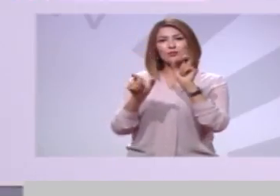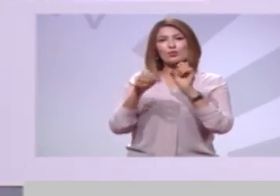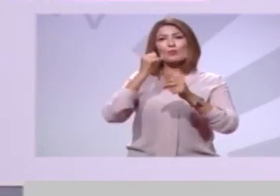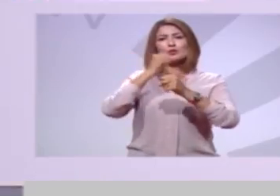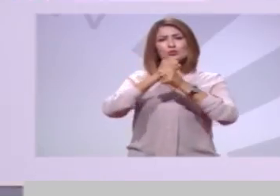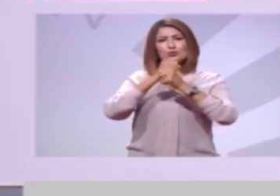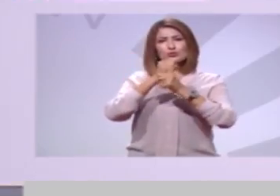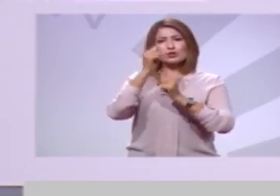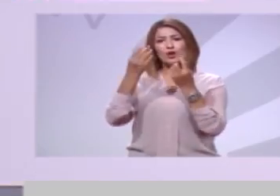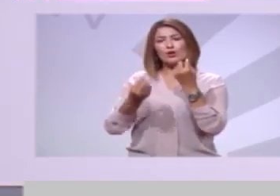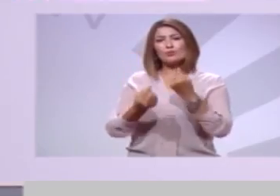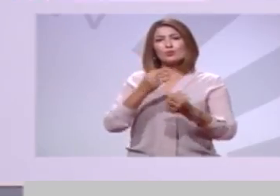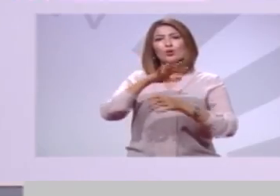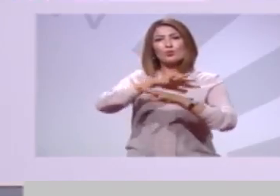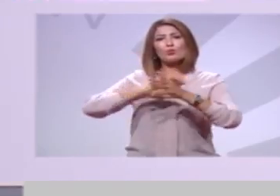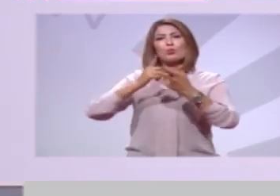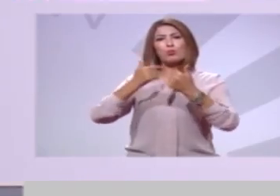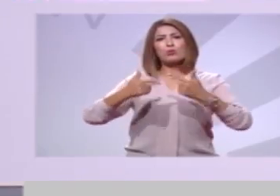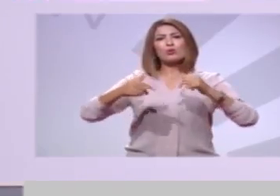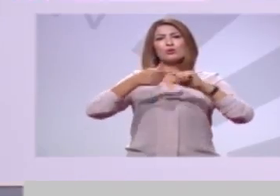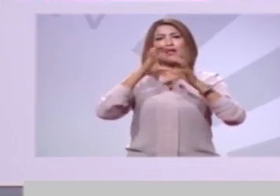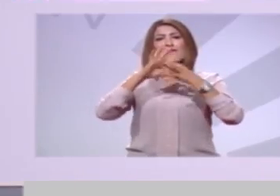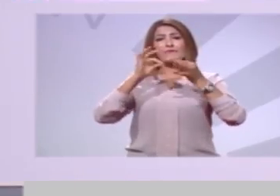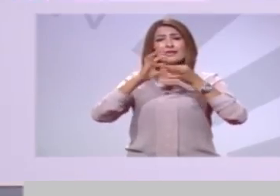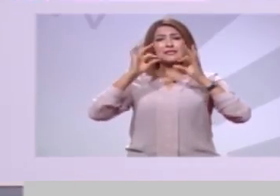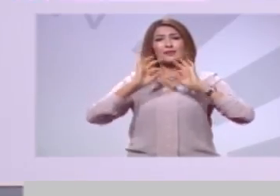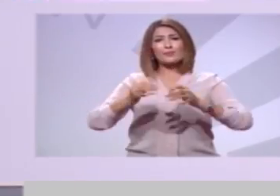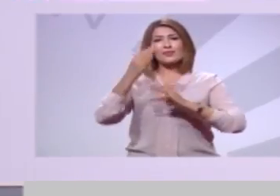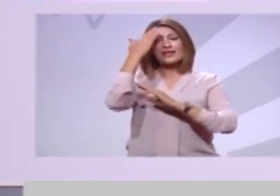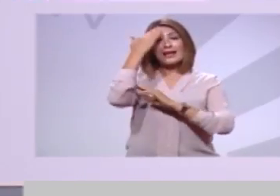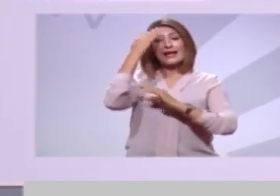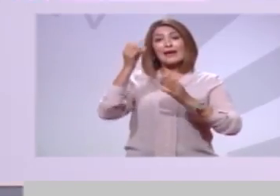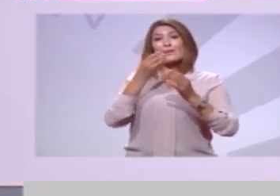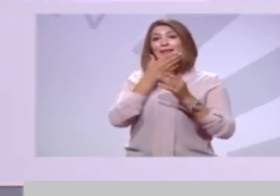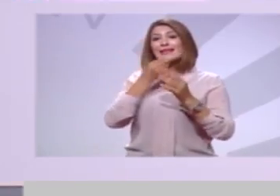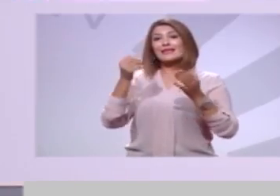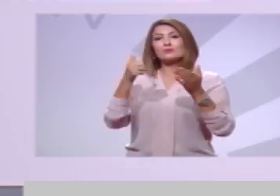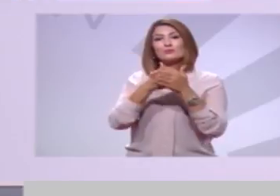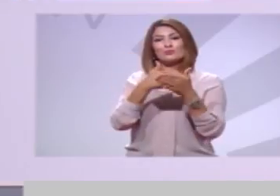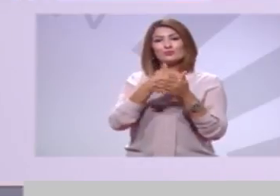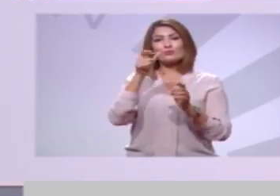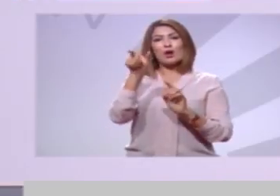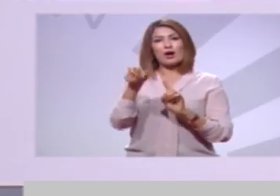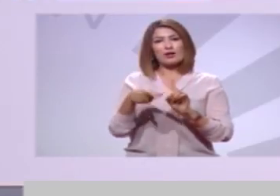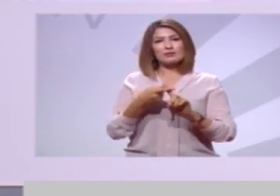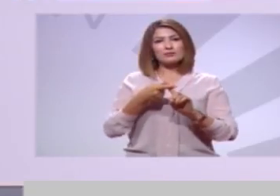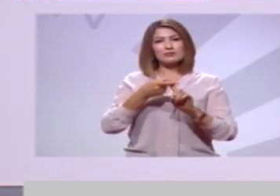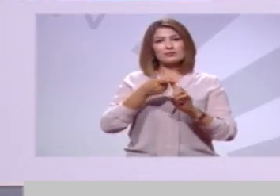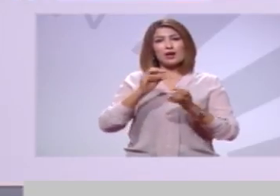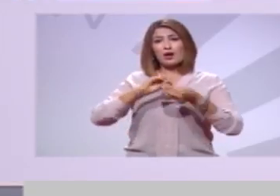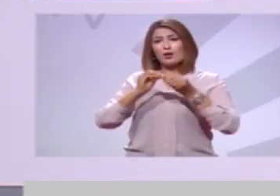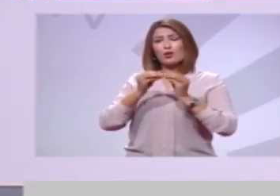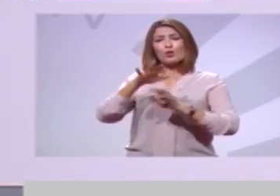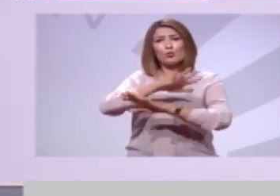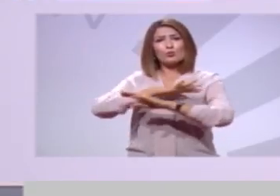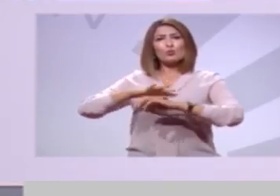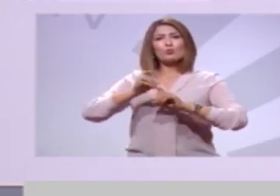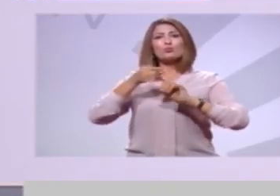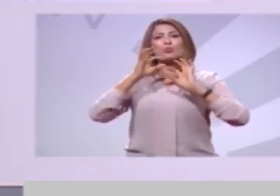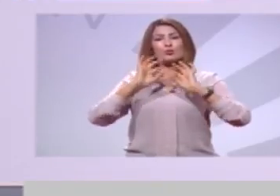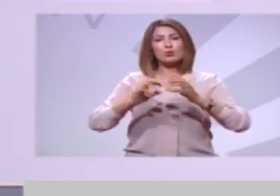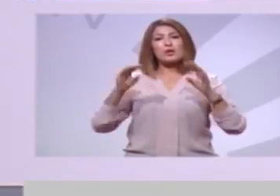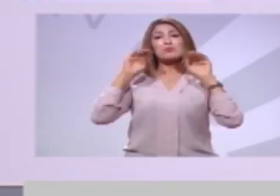وقرنباليا وابن خلاد وتاكلسة ومنزل بوزلفة وارياف سليمان والحمامات وراه وضعنا في المناطق هذه الكل كيف كيف أغلب